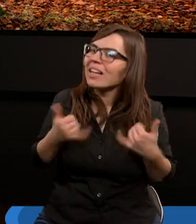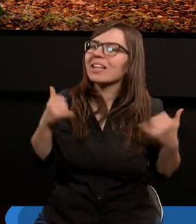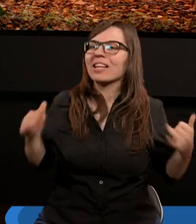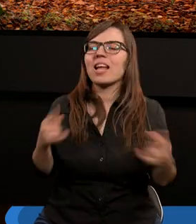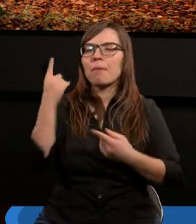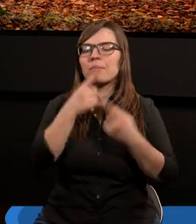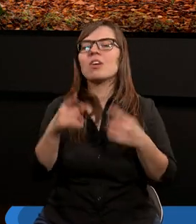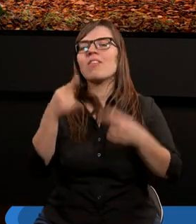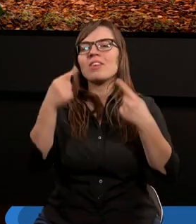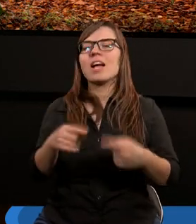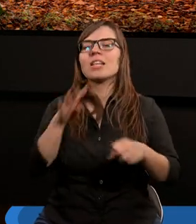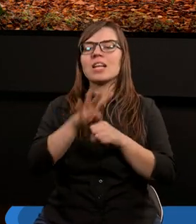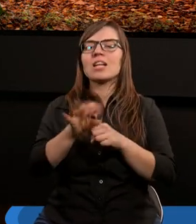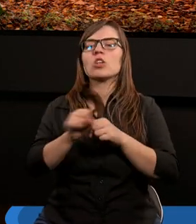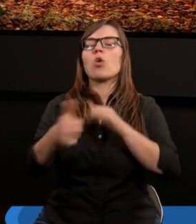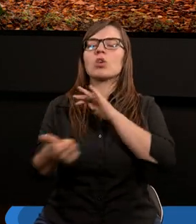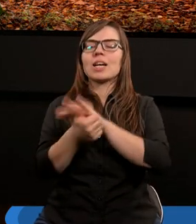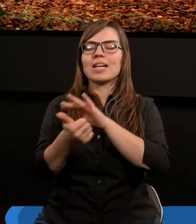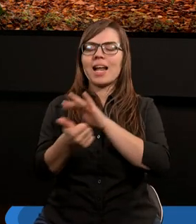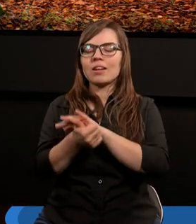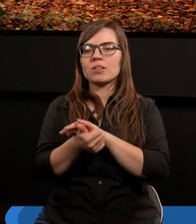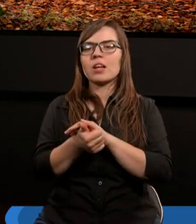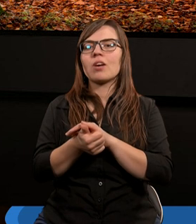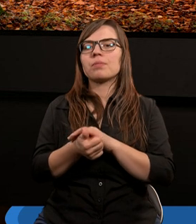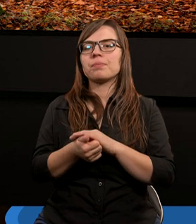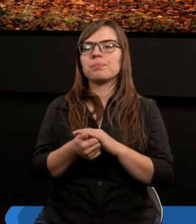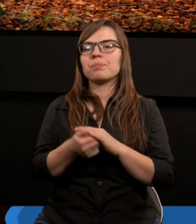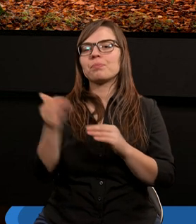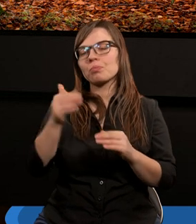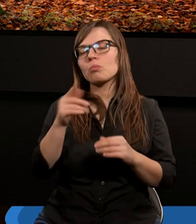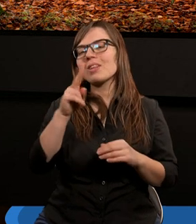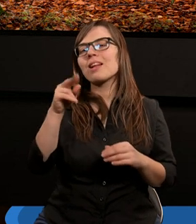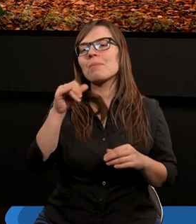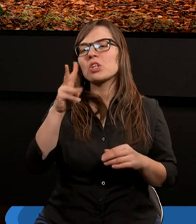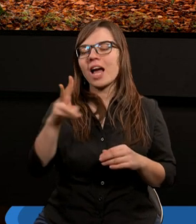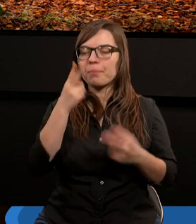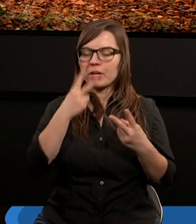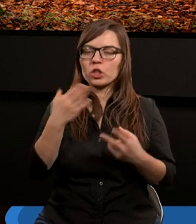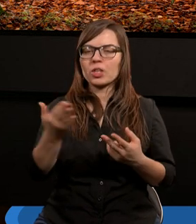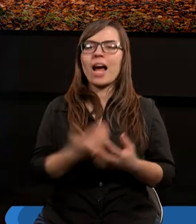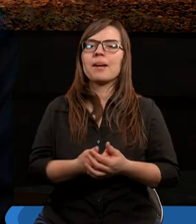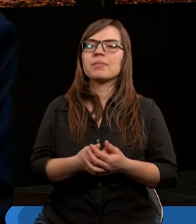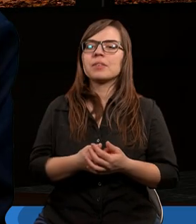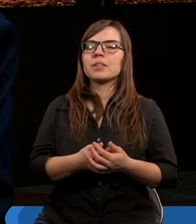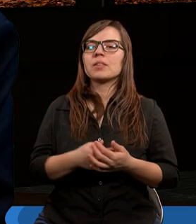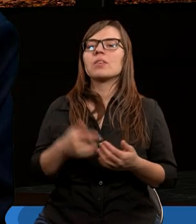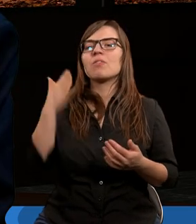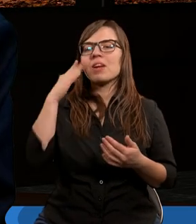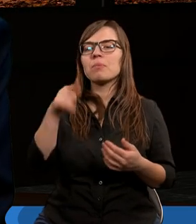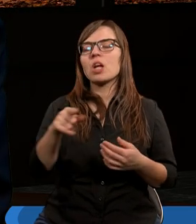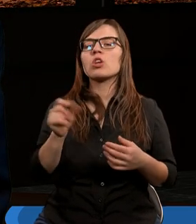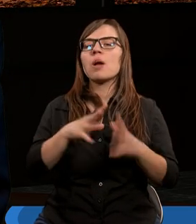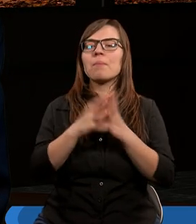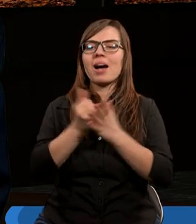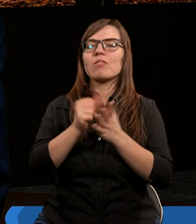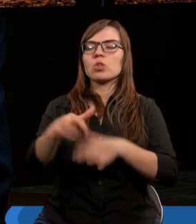Wiersz 14 do 16. Prosiłbym, może Zbyszku przeczytaj nam. Wiemy